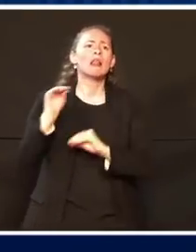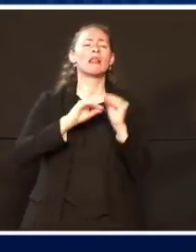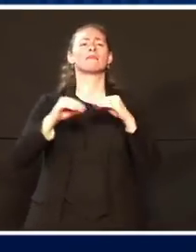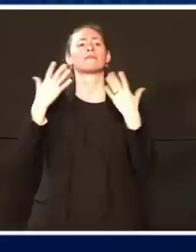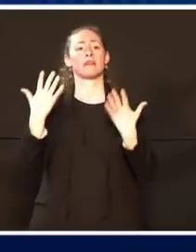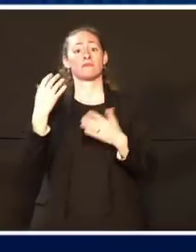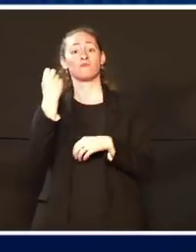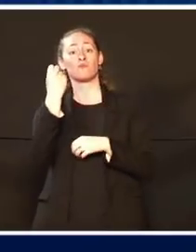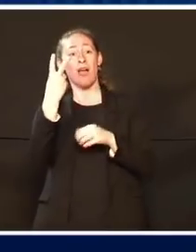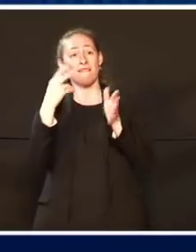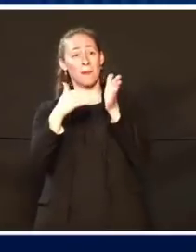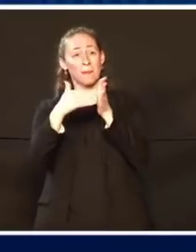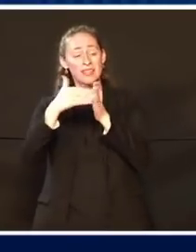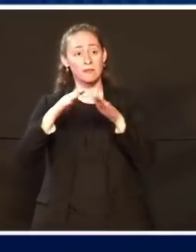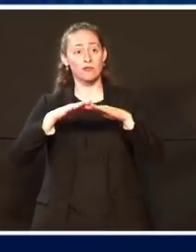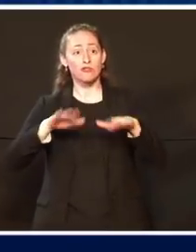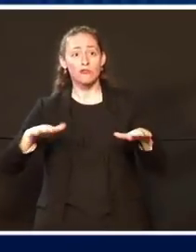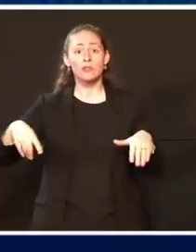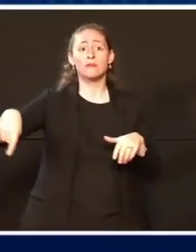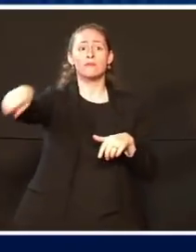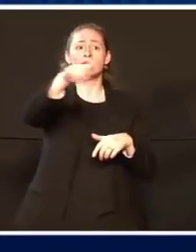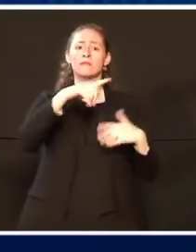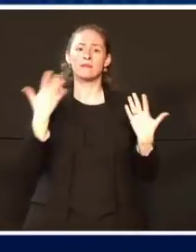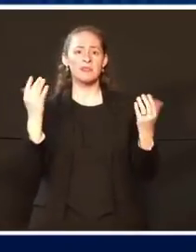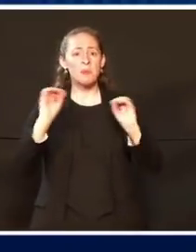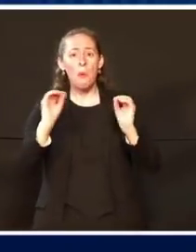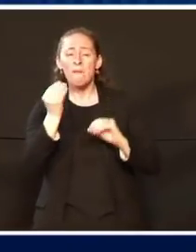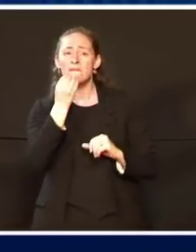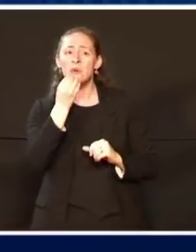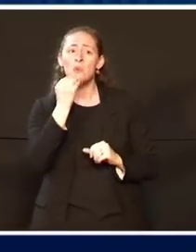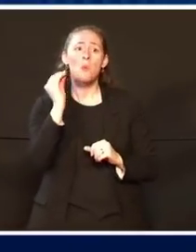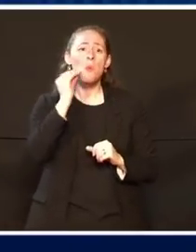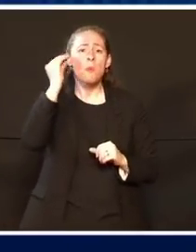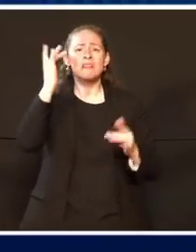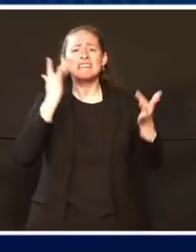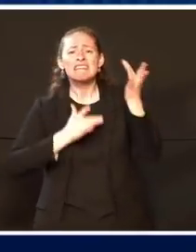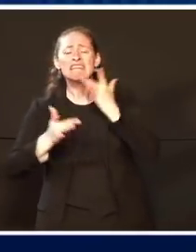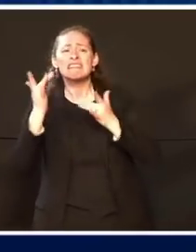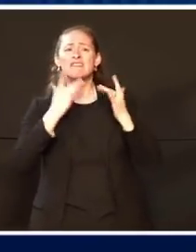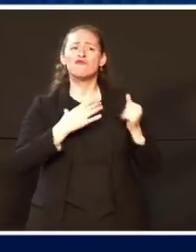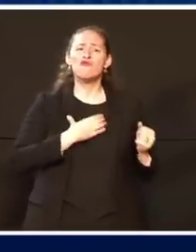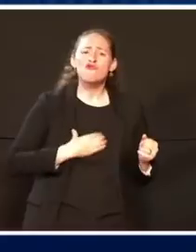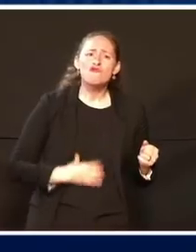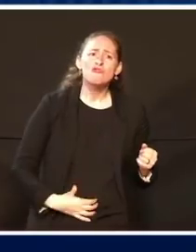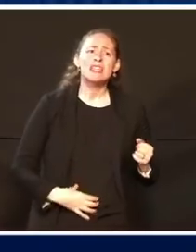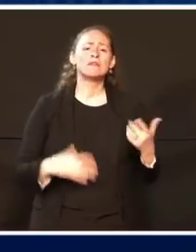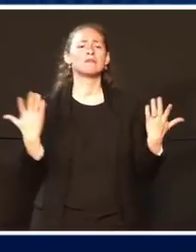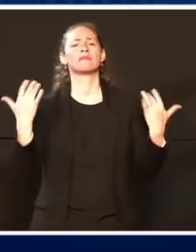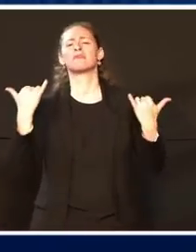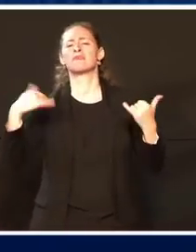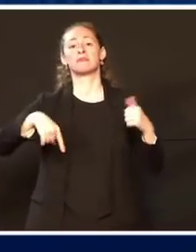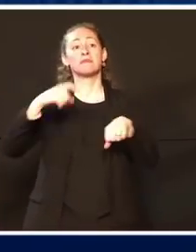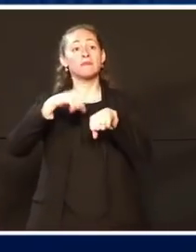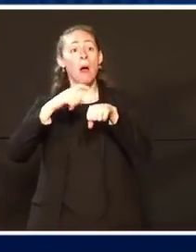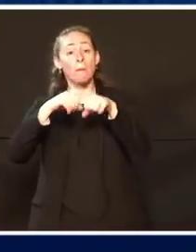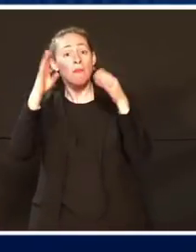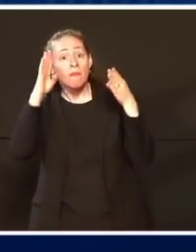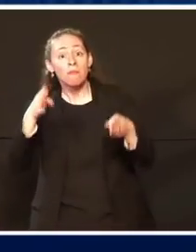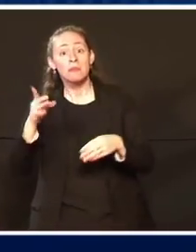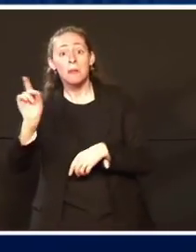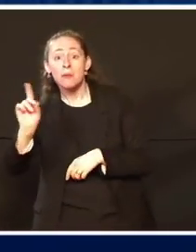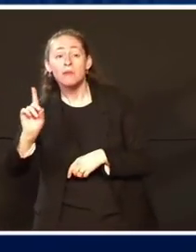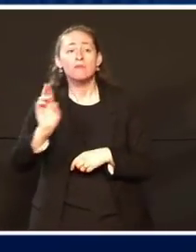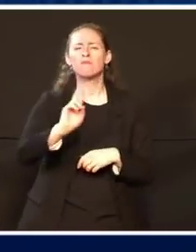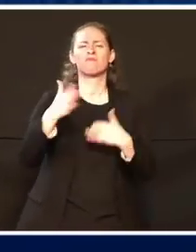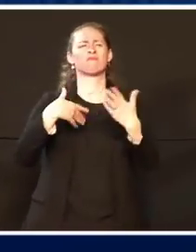sich das vor. Die haben buchstäblich nichts zu essen. Das sind keine Demokraten oder Republikaner. Sie sind Amerikaner. Sie leiden. Sie